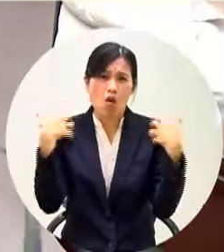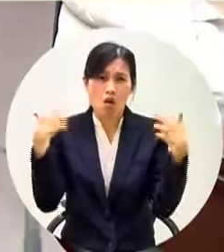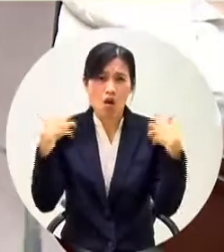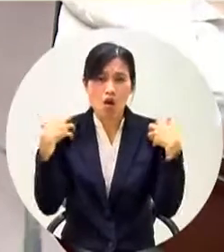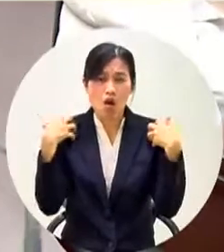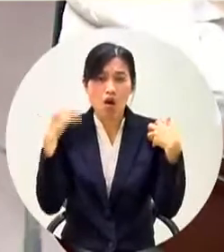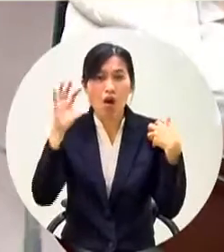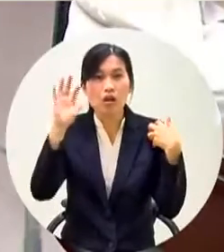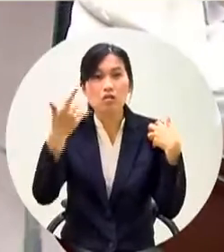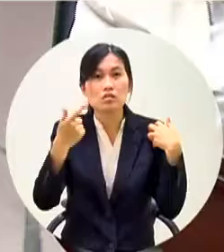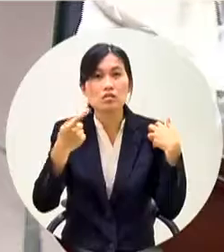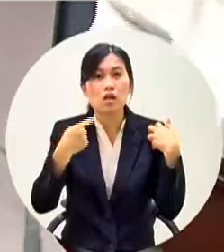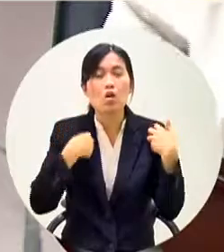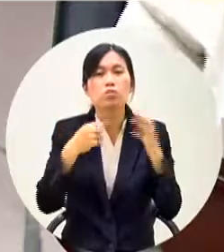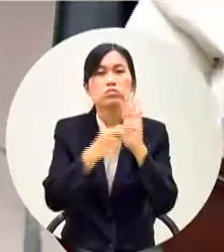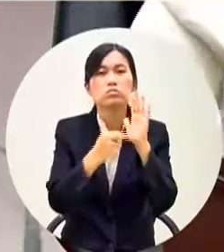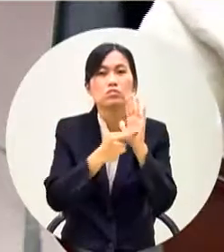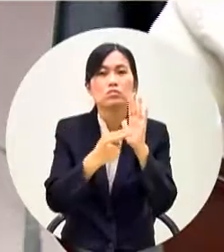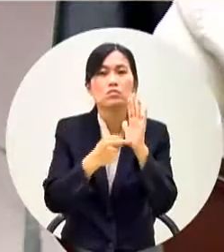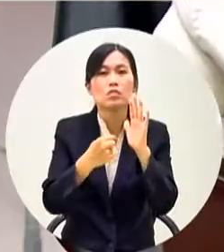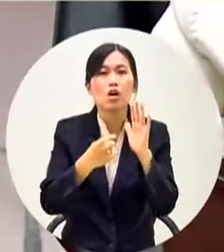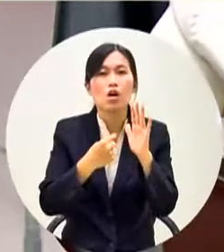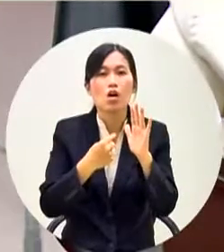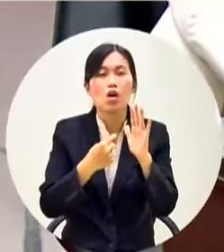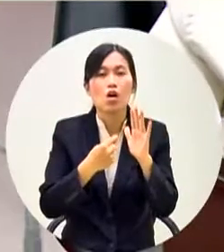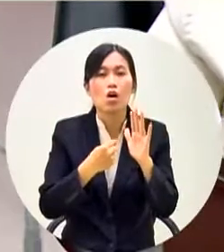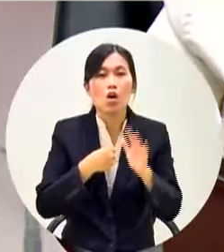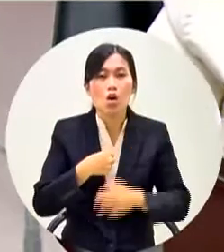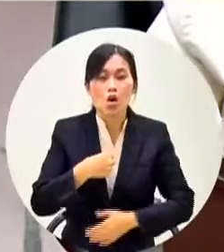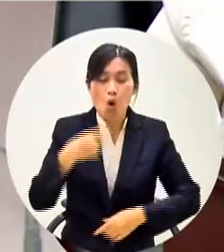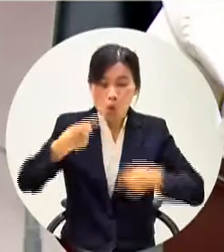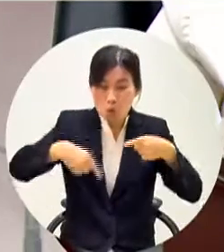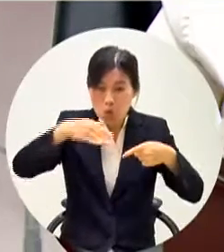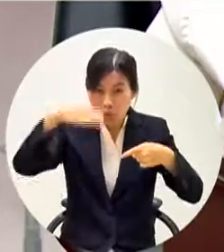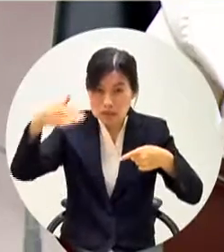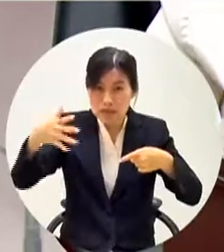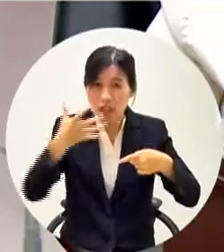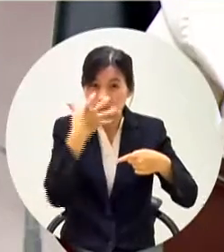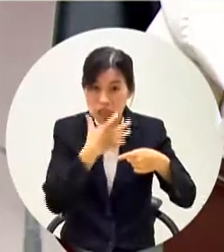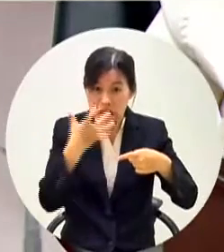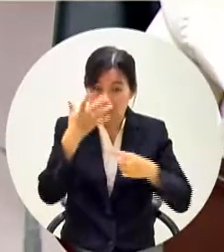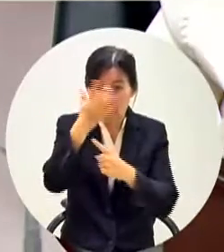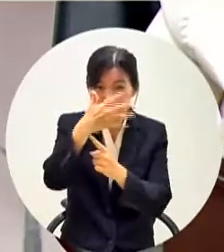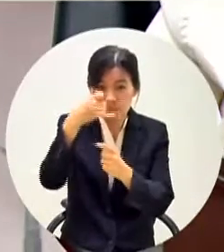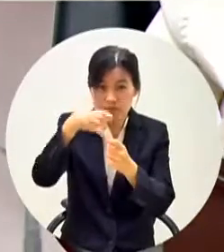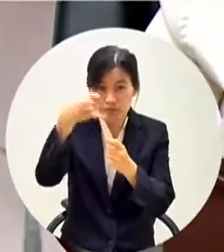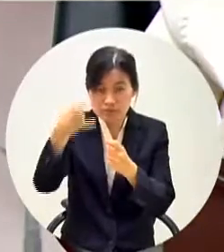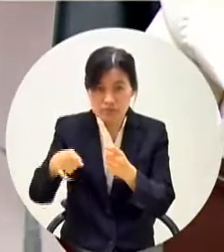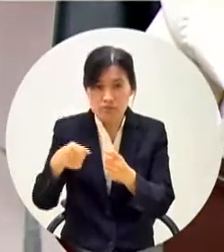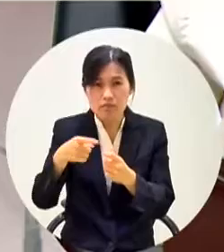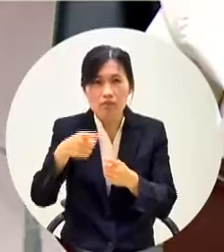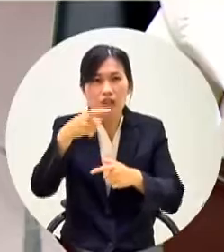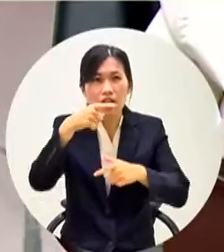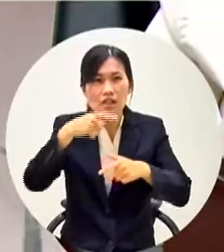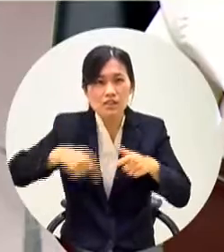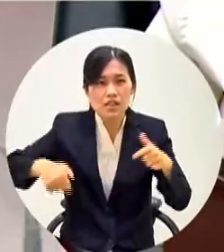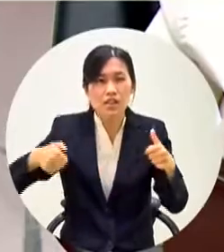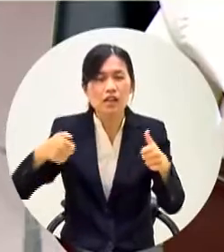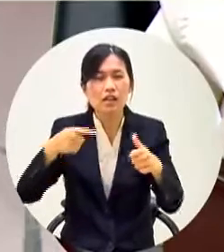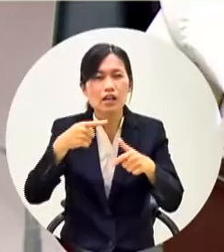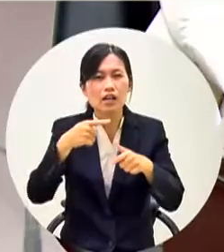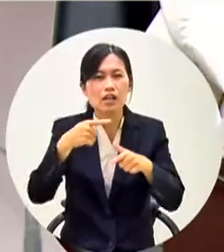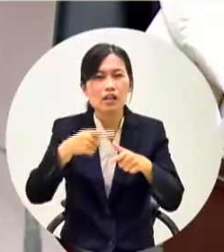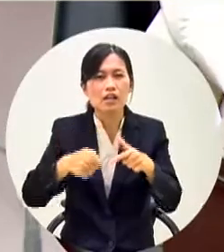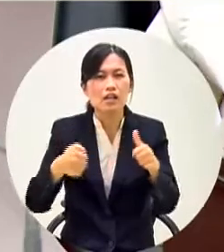但是我比例我的區域我古山岩城其今你知道葉副局長只要再增